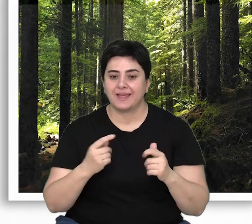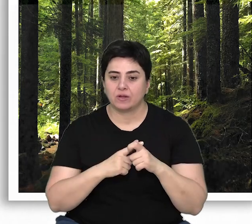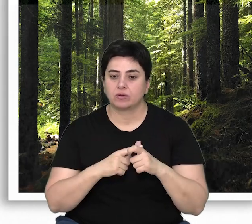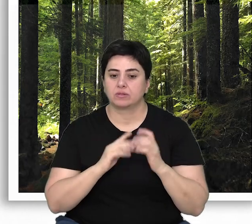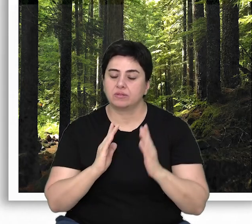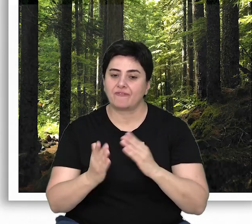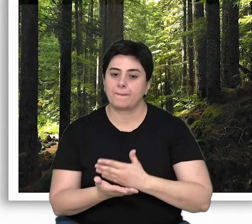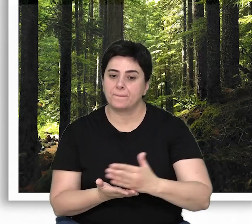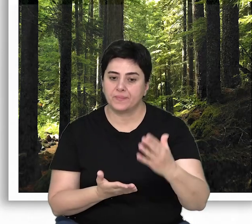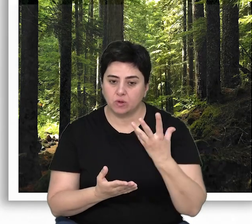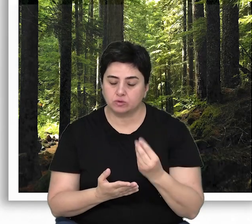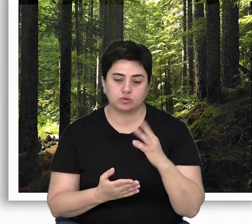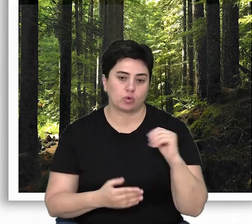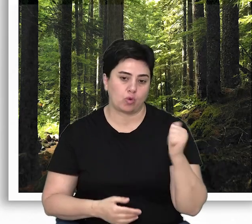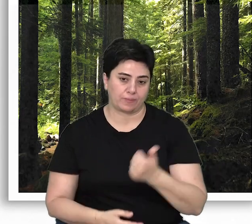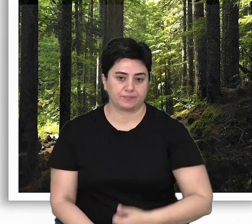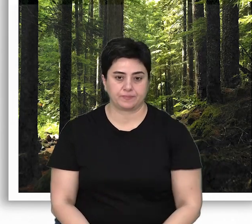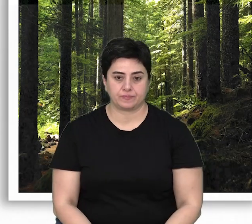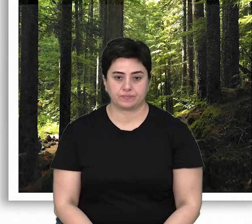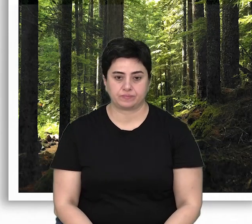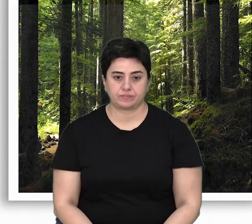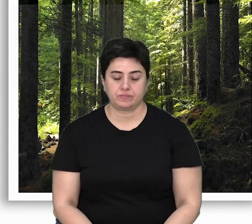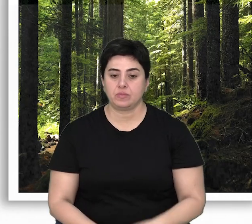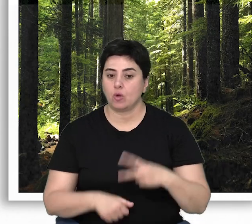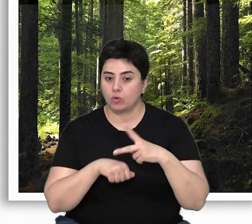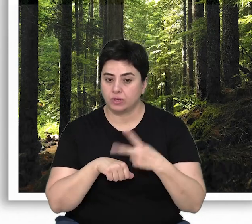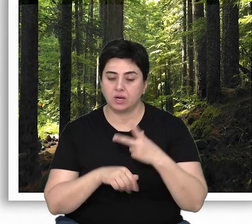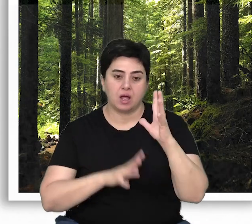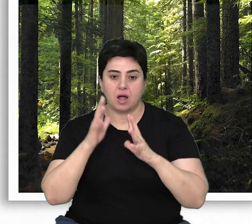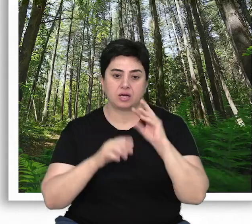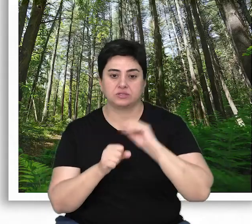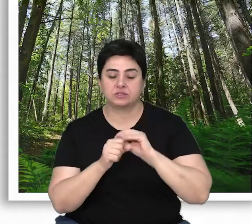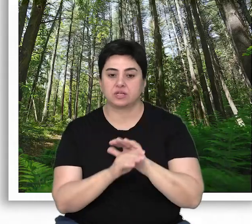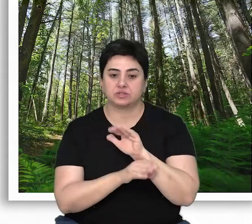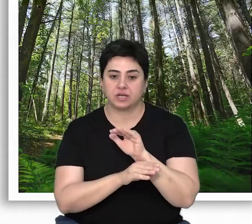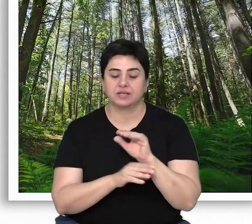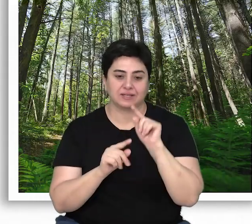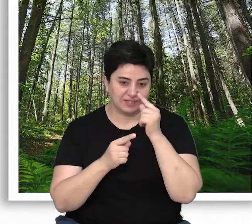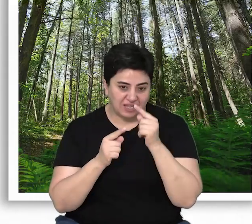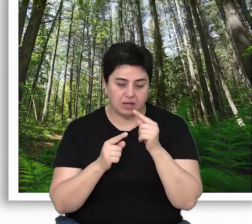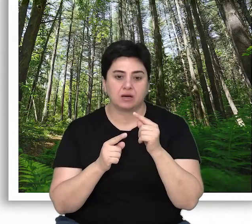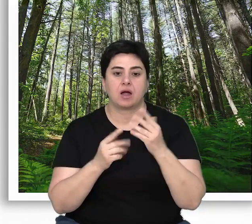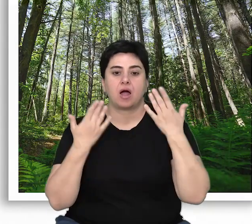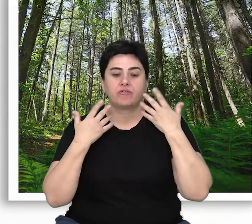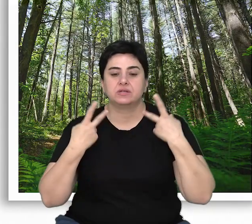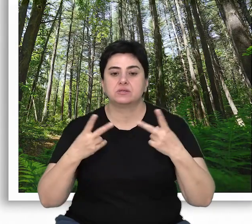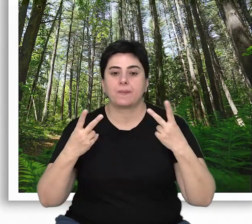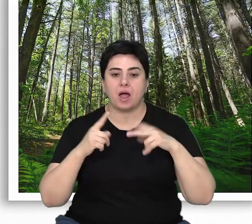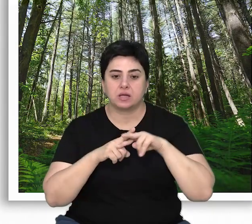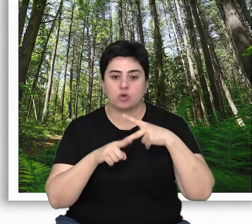ekolojik sürekler açısından son derece önemlidir. Örneğin ağaç üzerinde yaşayan likenler havadaki